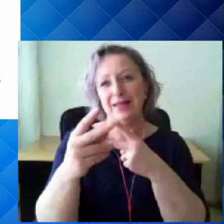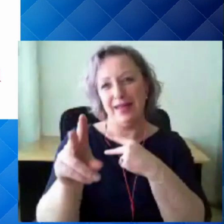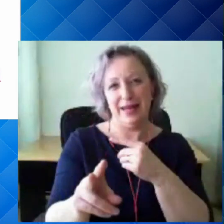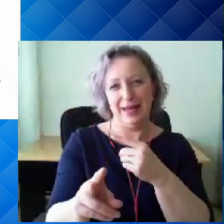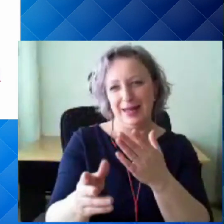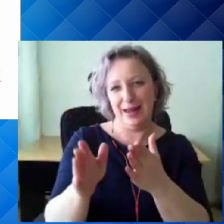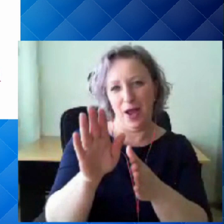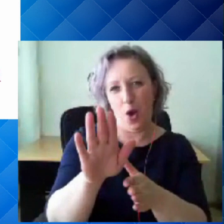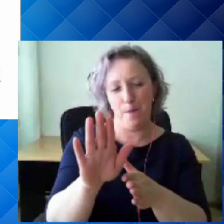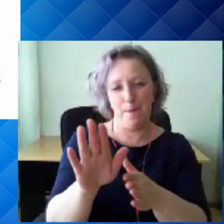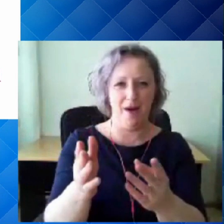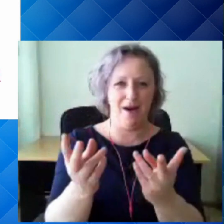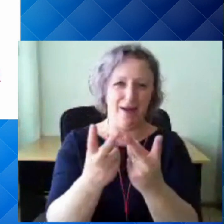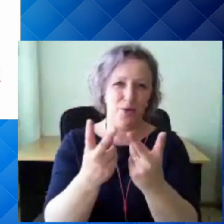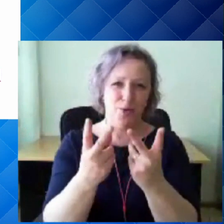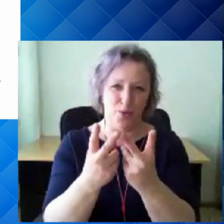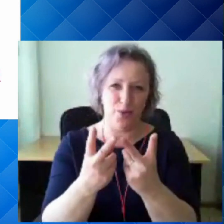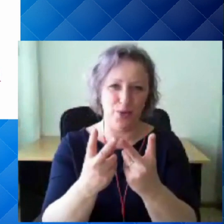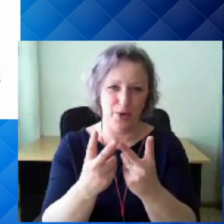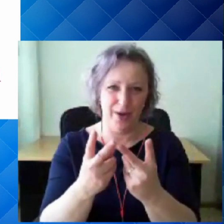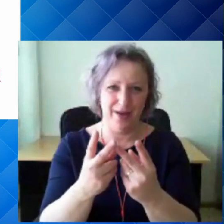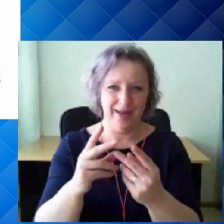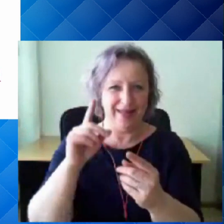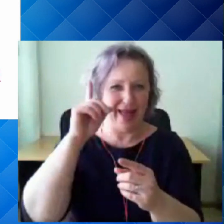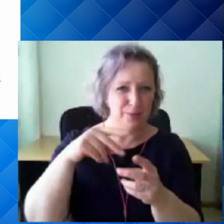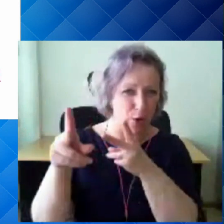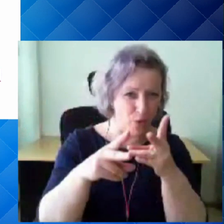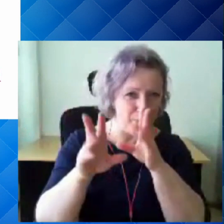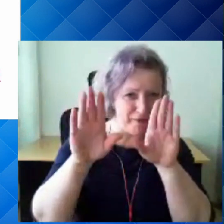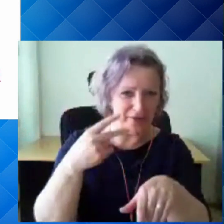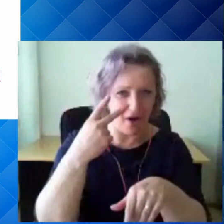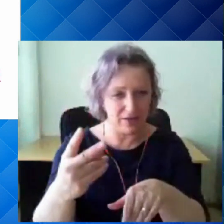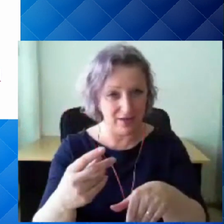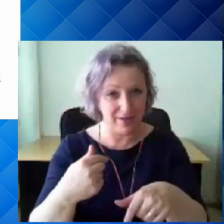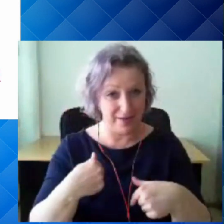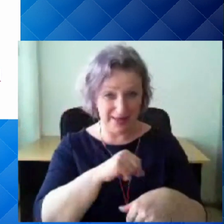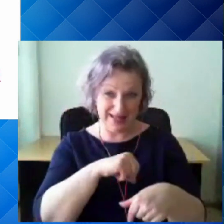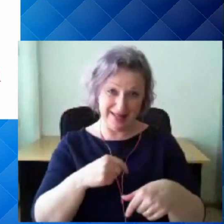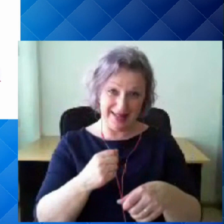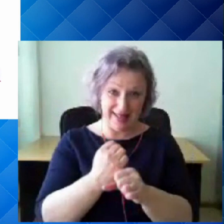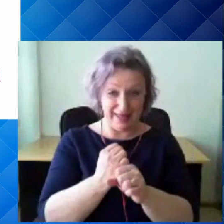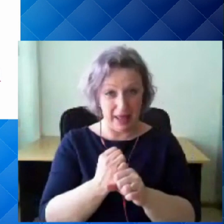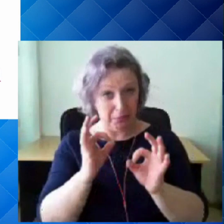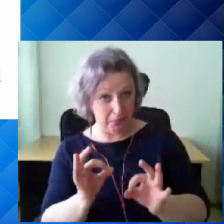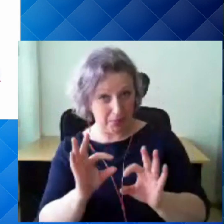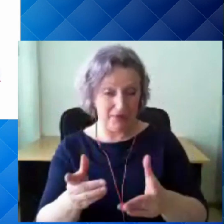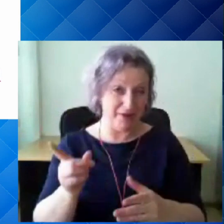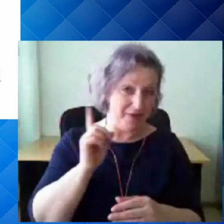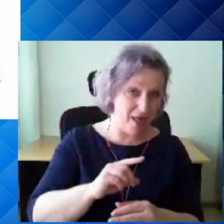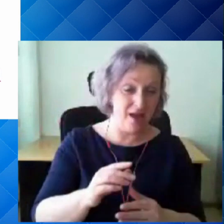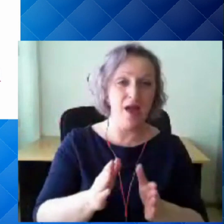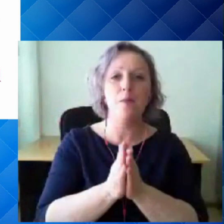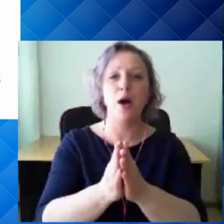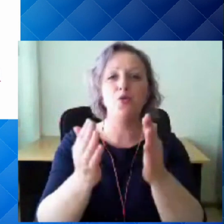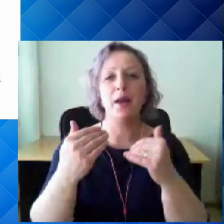enda teadmiste kontrollimiseks, kas teid ka teed kõigesti maskikasutamisel. Alun järgmines